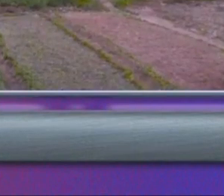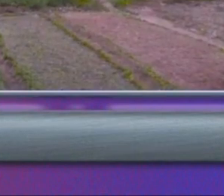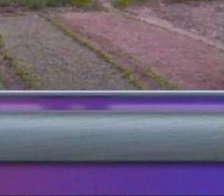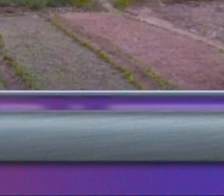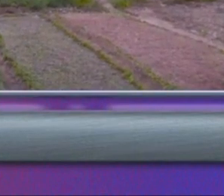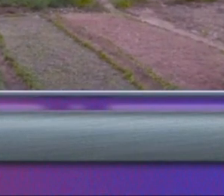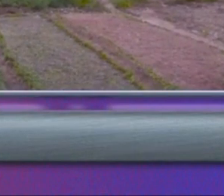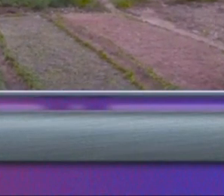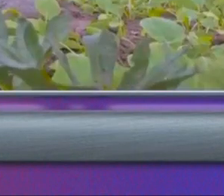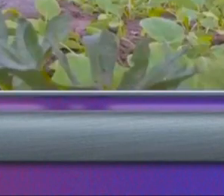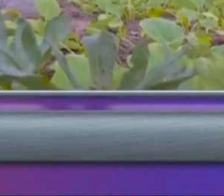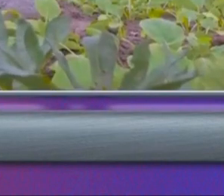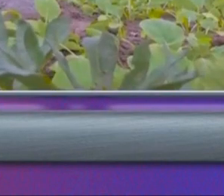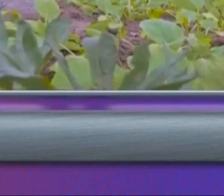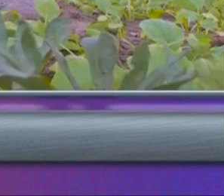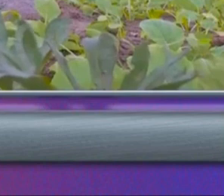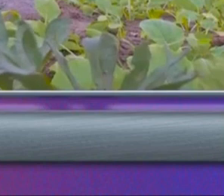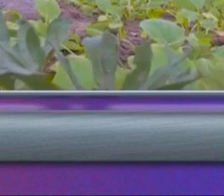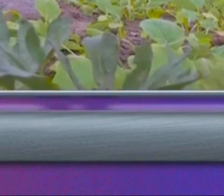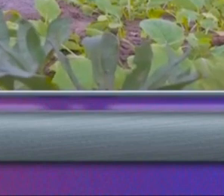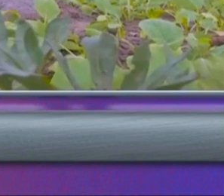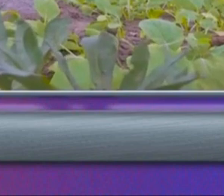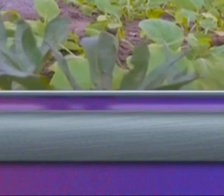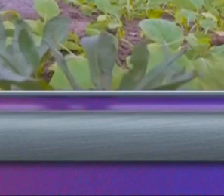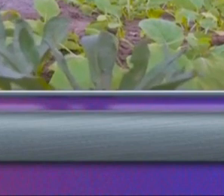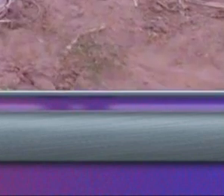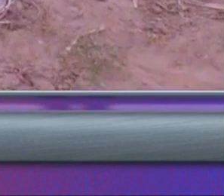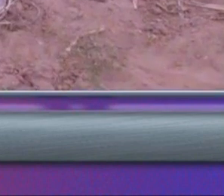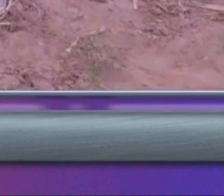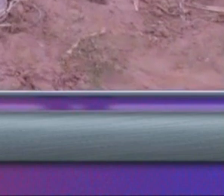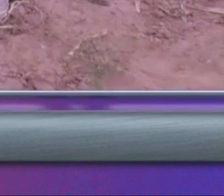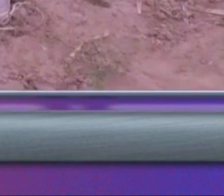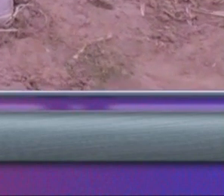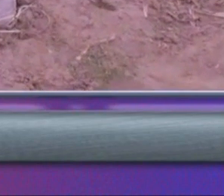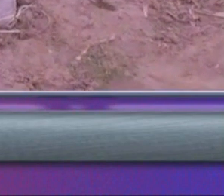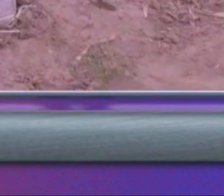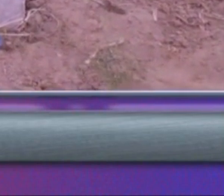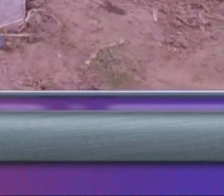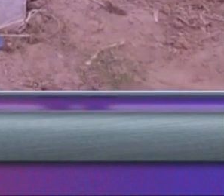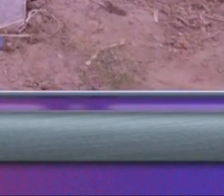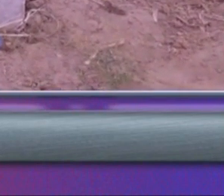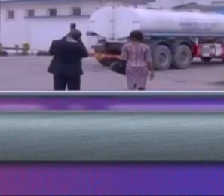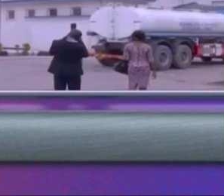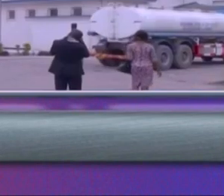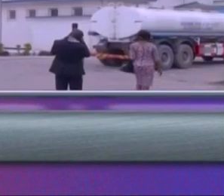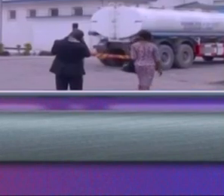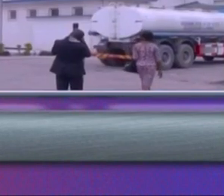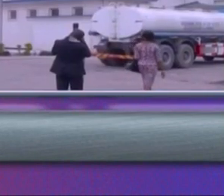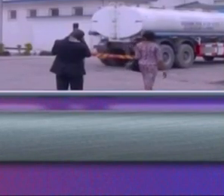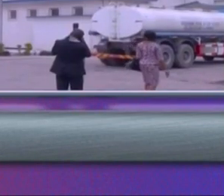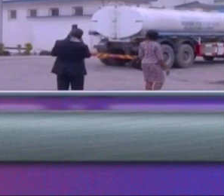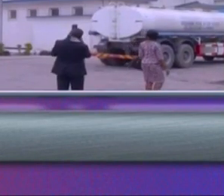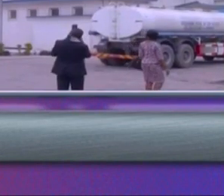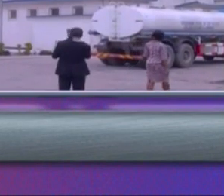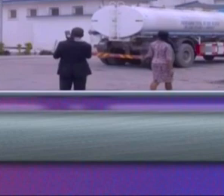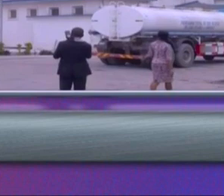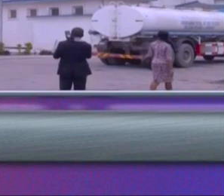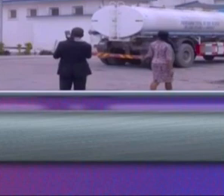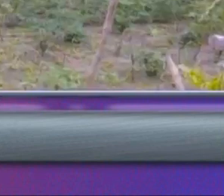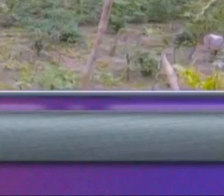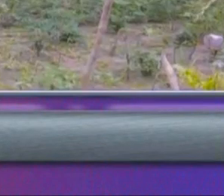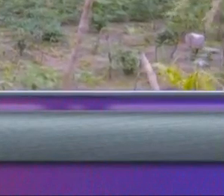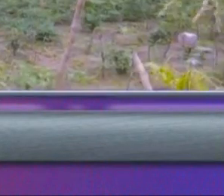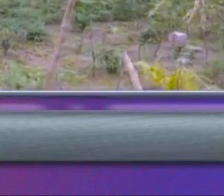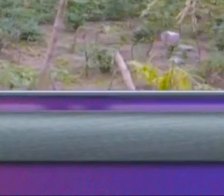et les populations desservies en eau potable. Depuis, l'usine de captage sur le site sont en danger. La caméra de la RTNC s'est